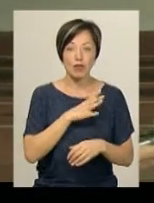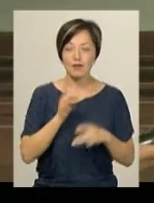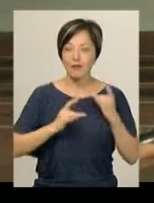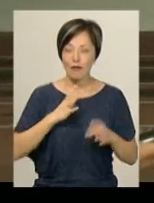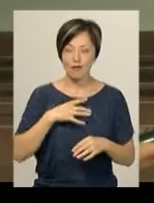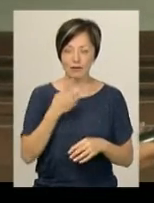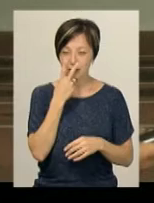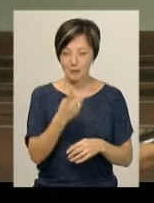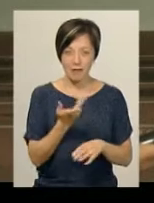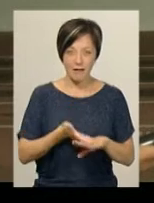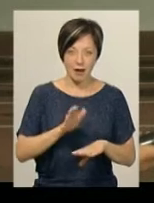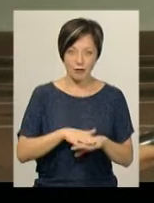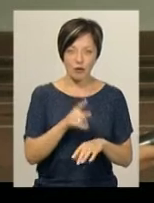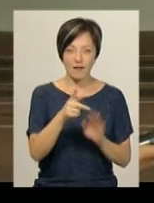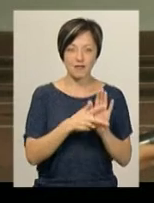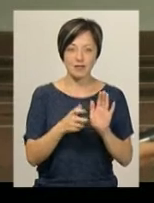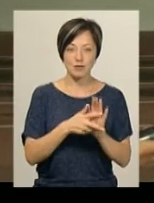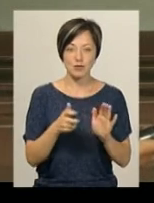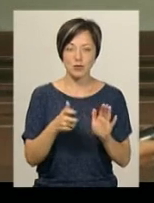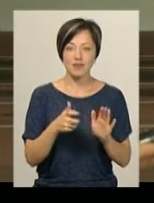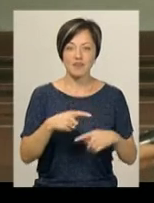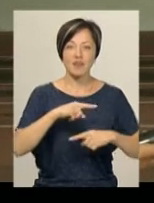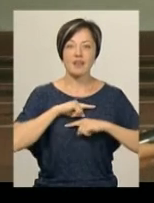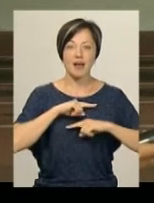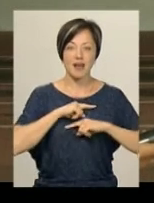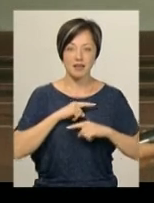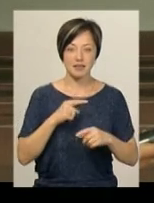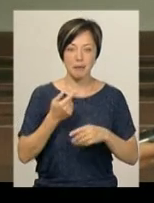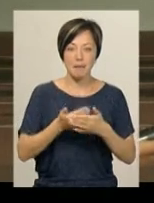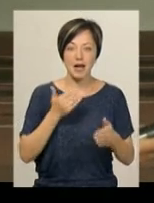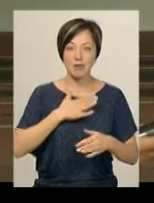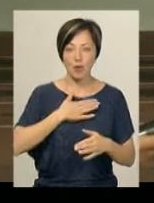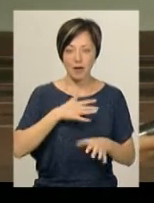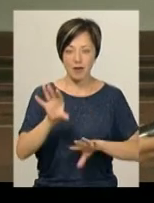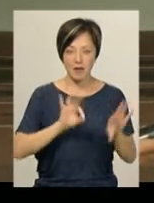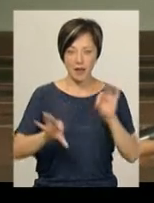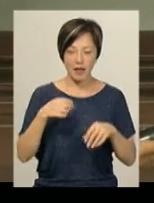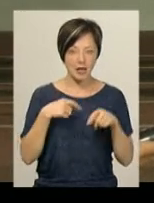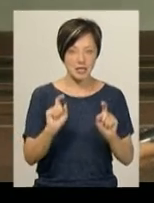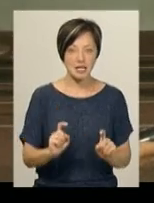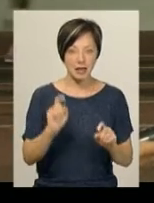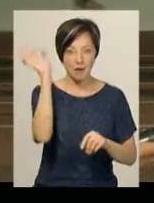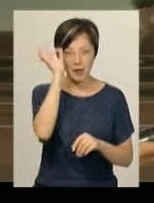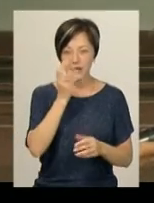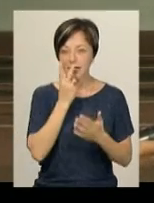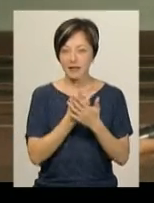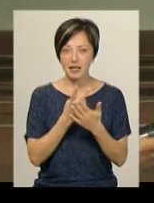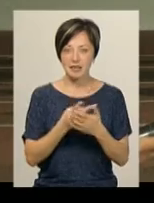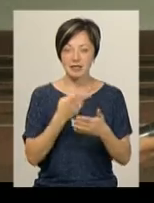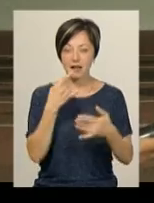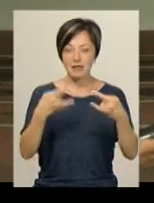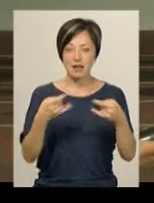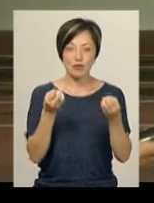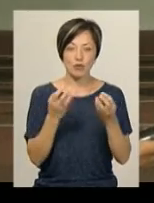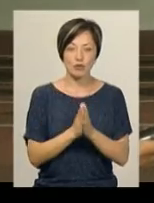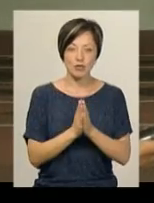важко. А особливо його 800-фінальний заплив був перед моєю кваліфікацією. Я сиділа в Берліні, дивилася трансляцію, я